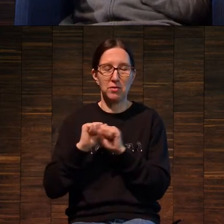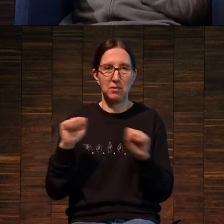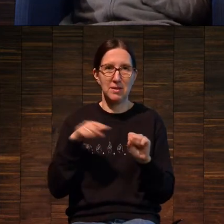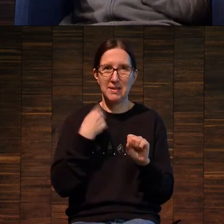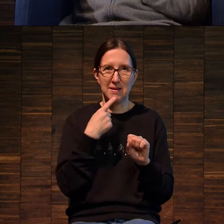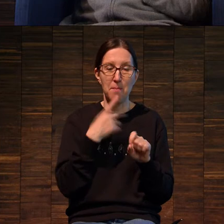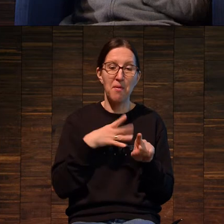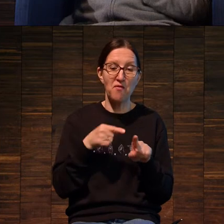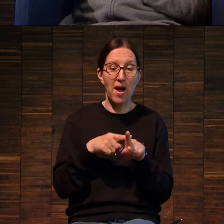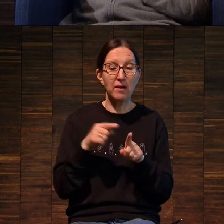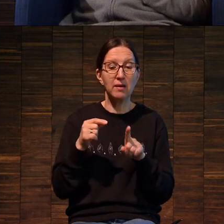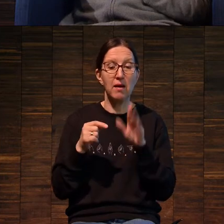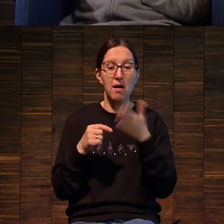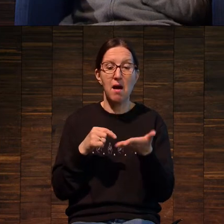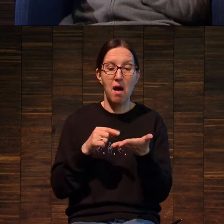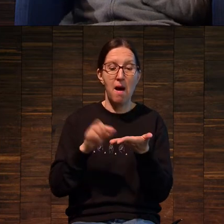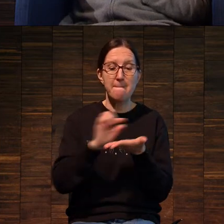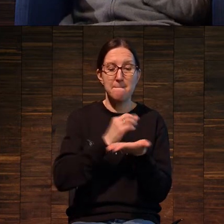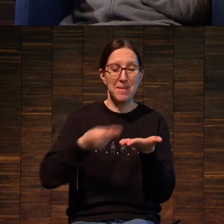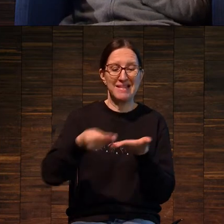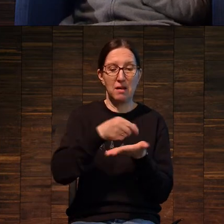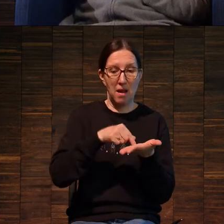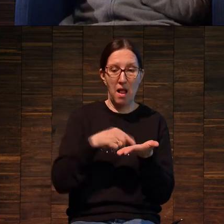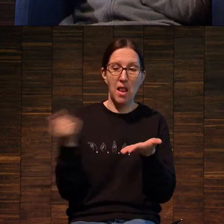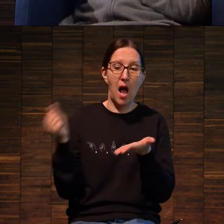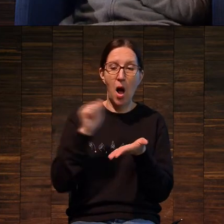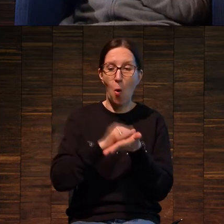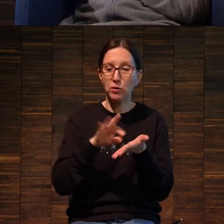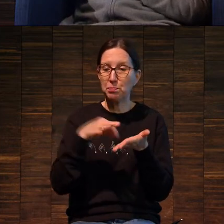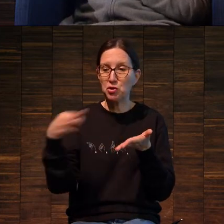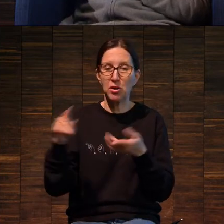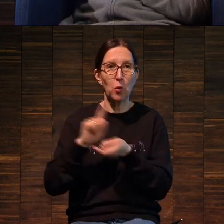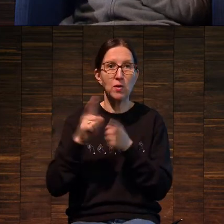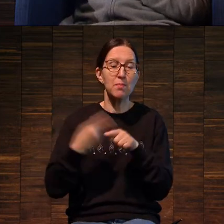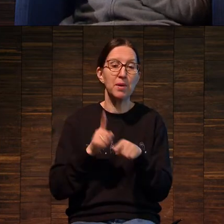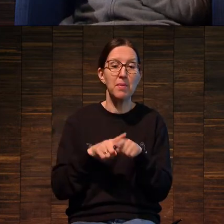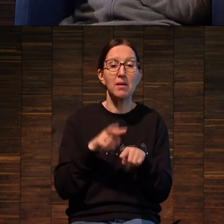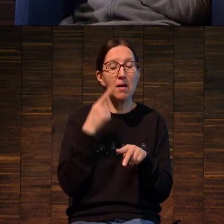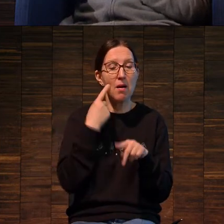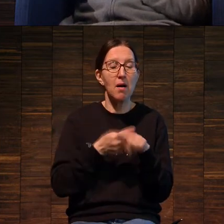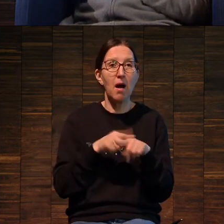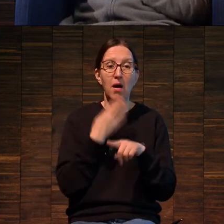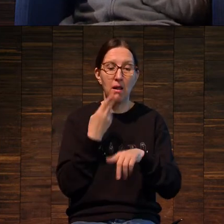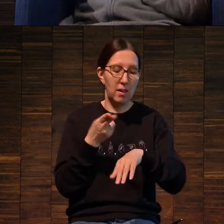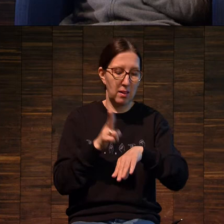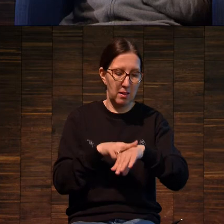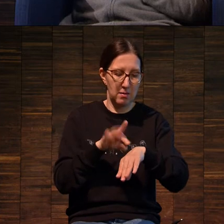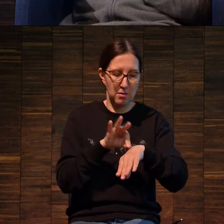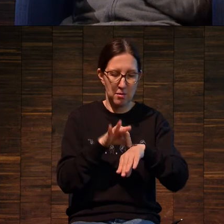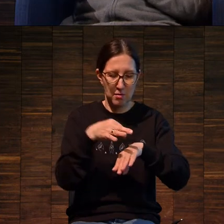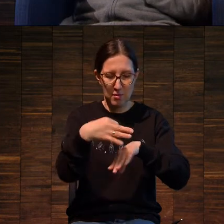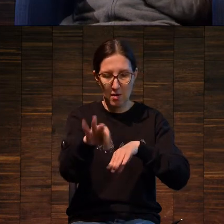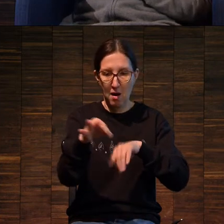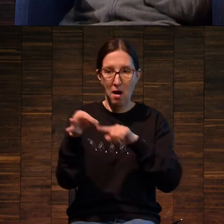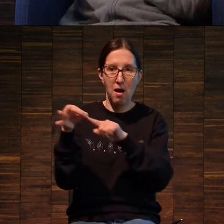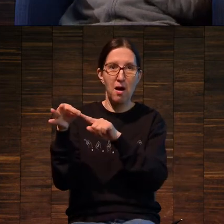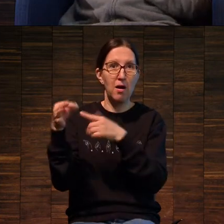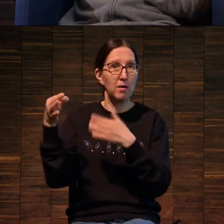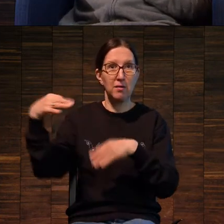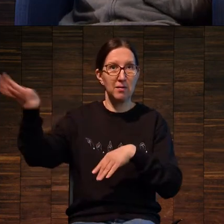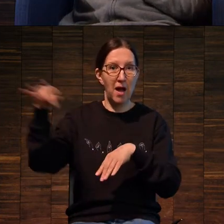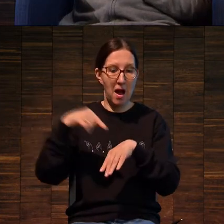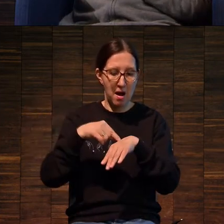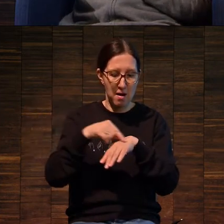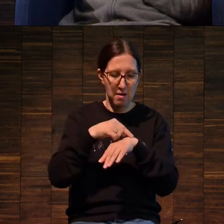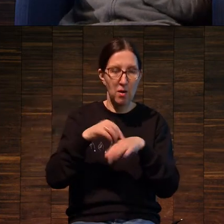Иногда отпечаток может остаться вне материала, отдельно. Представьте себе переводную картинку. То есть мы делаем переводную картинку, и она